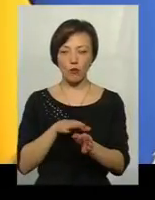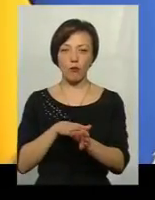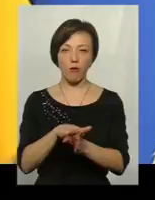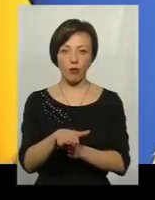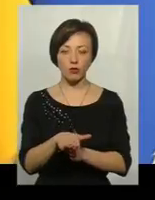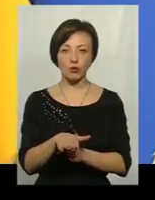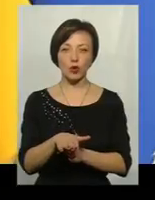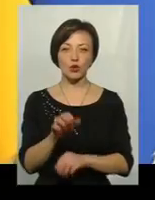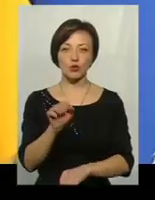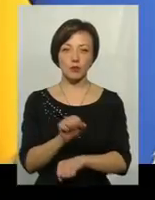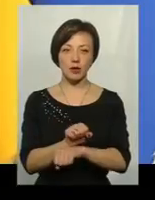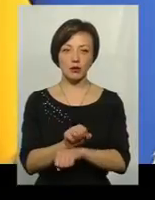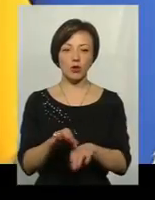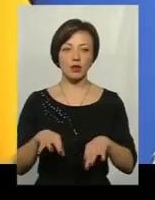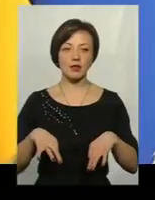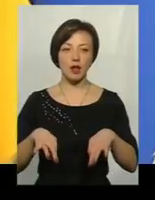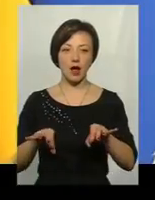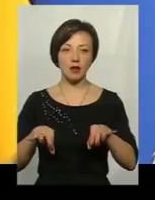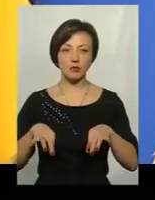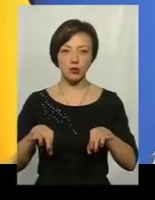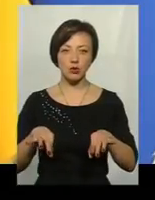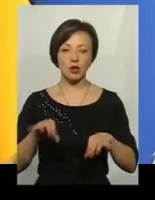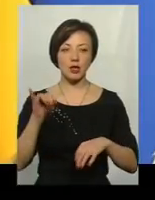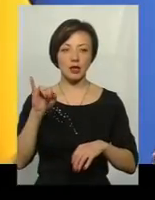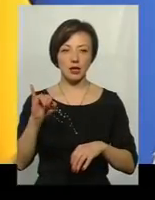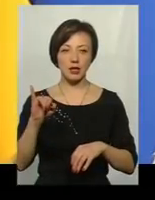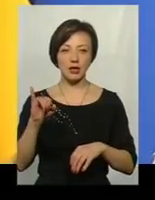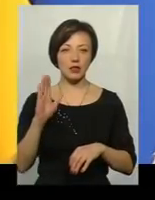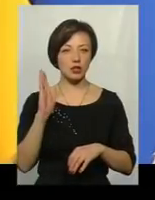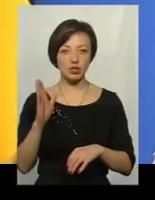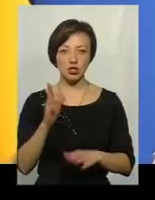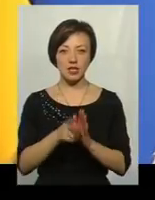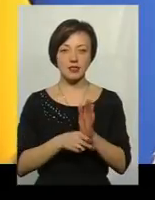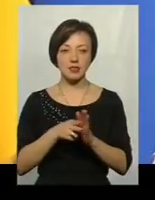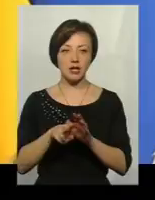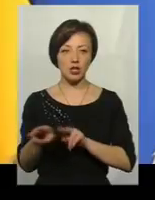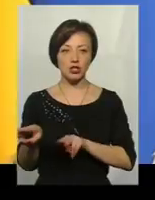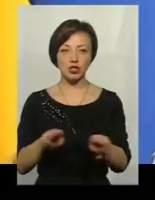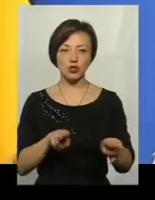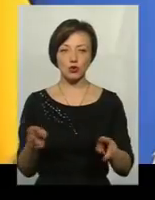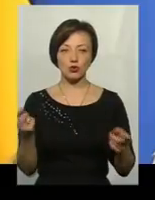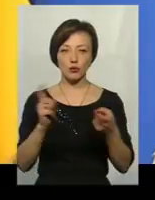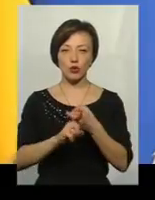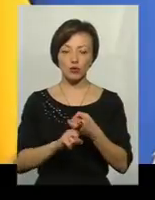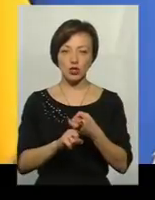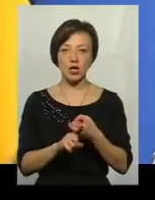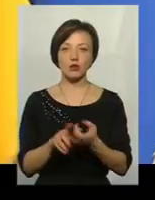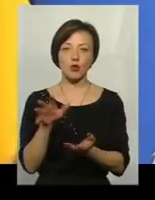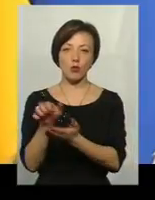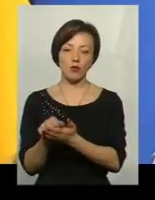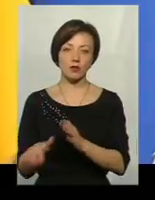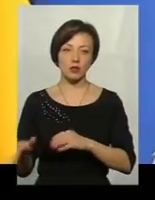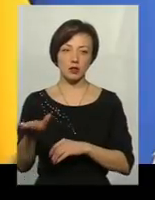зупинку транспортного і, до речі, не лише залізничного сполучення з окупованою територією.